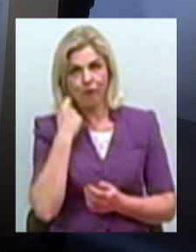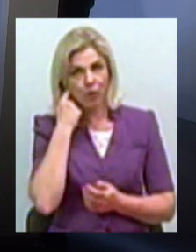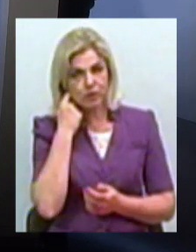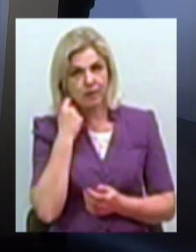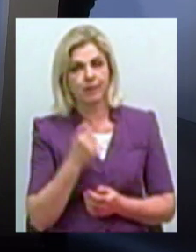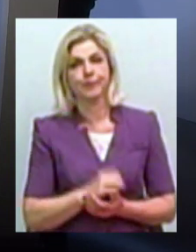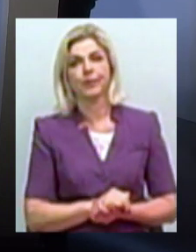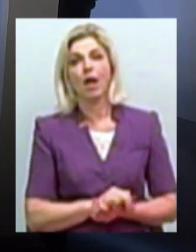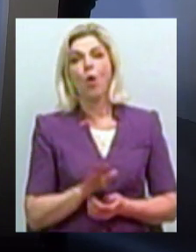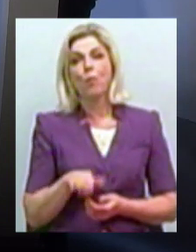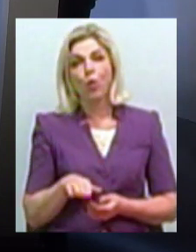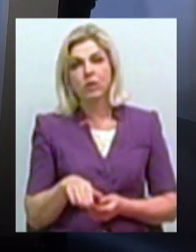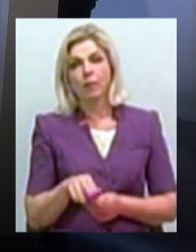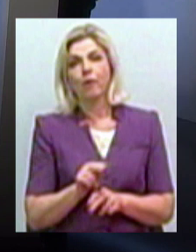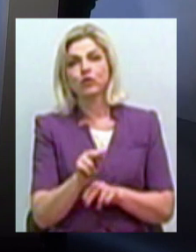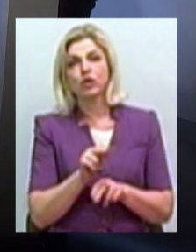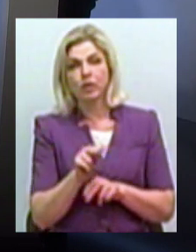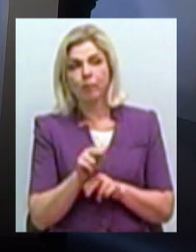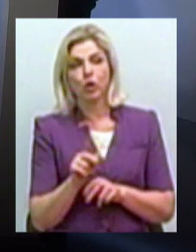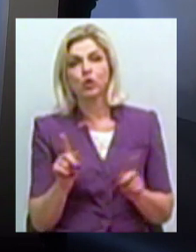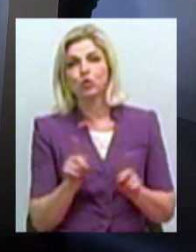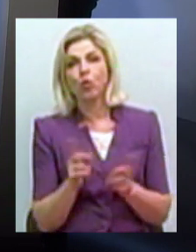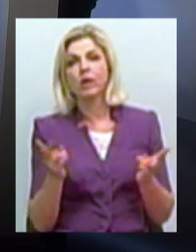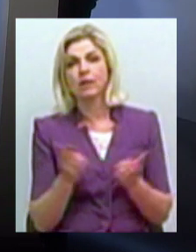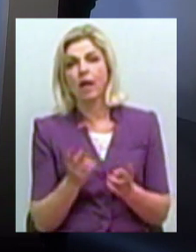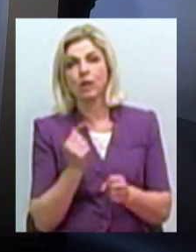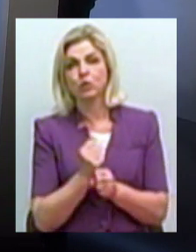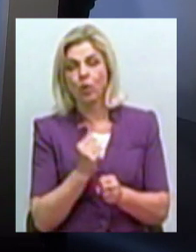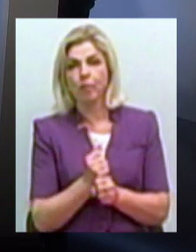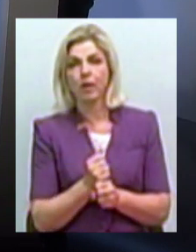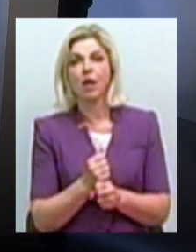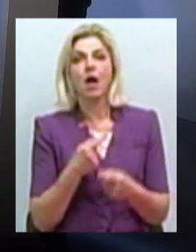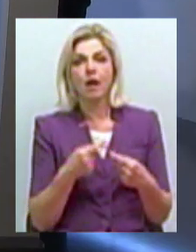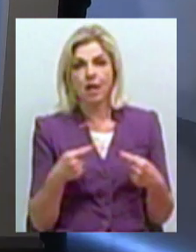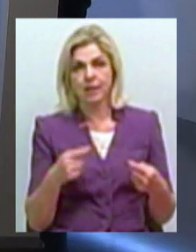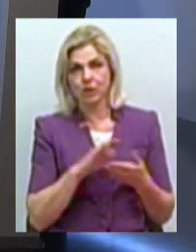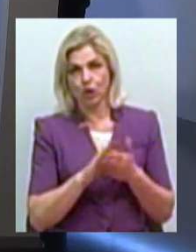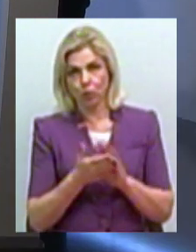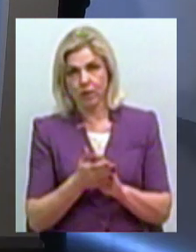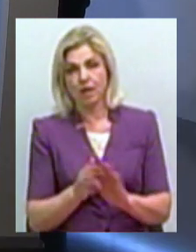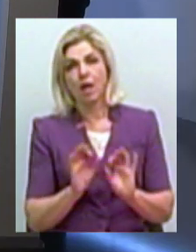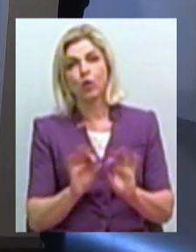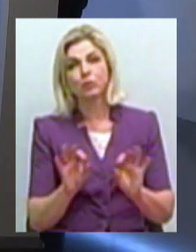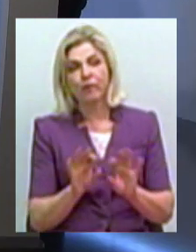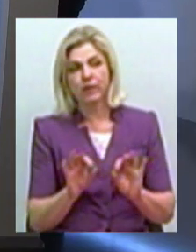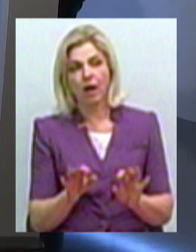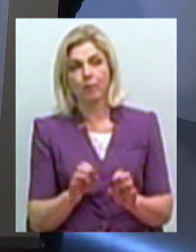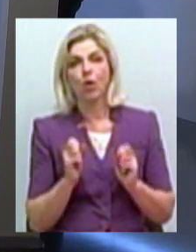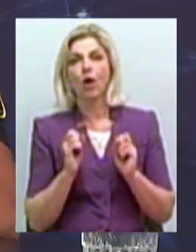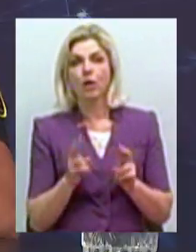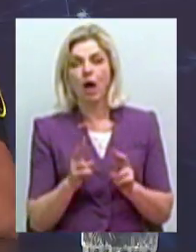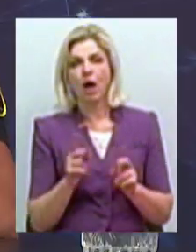Потім ми вчимо саме, що треба зробити в тій чи іншій ситуації. Розповідаємо, як